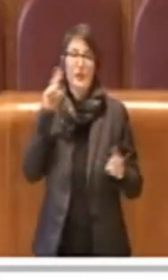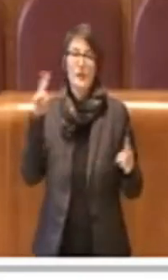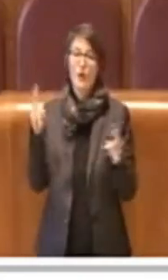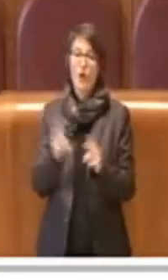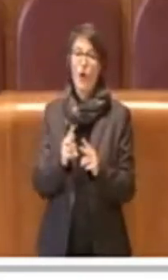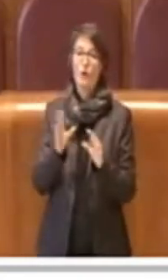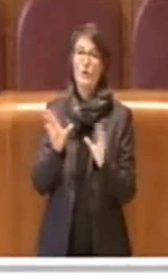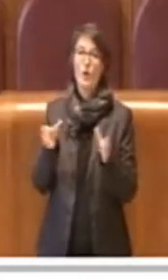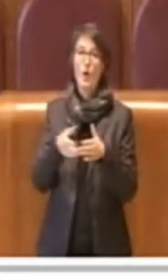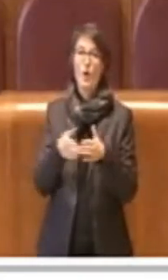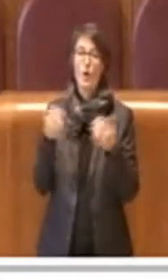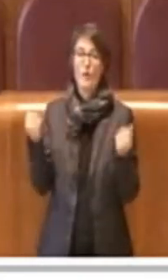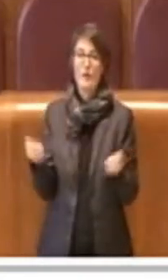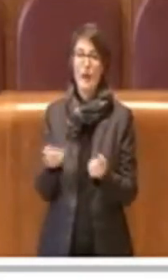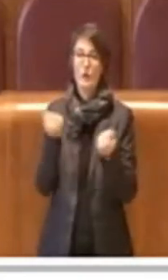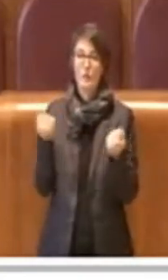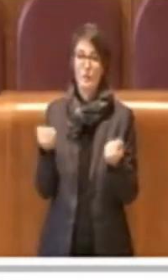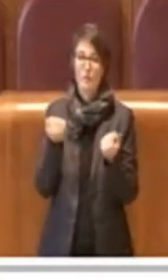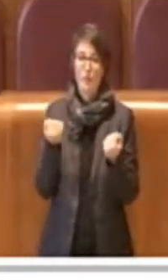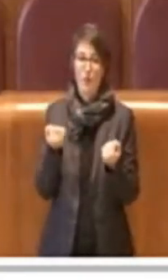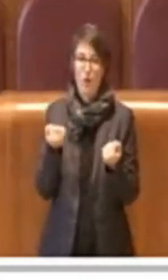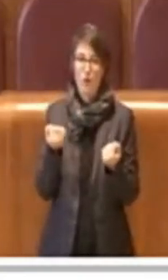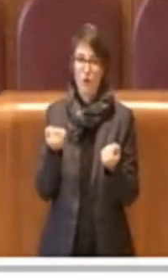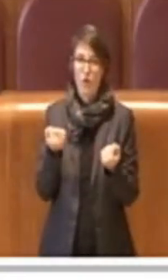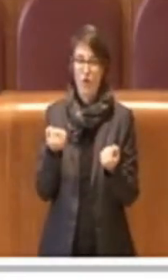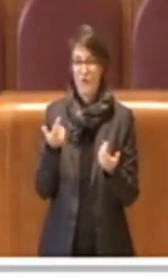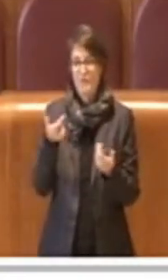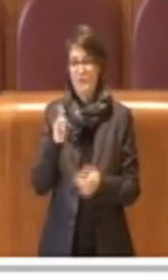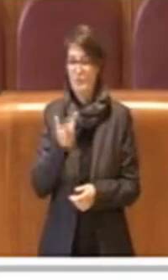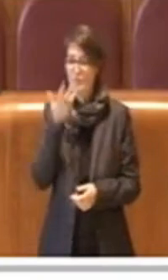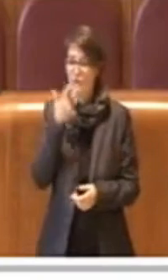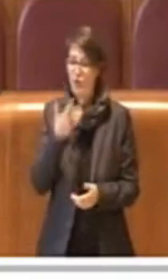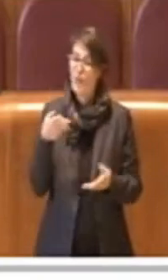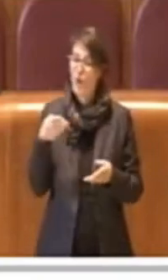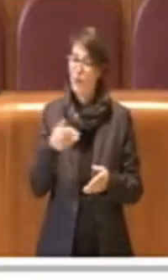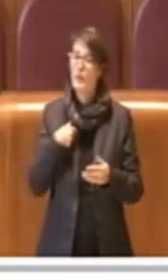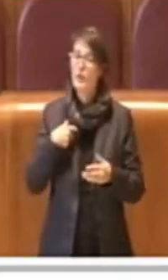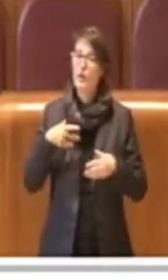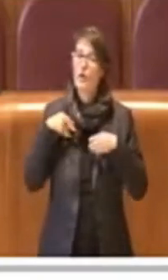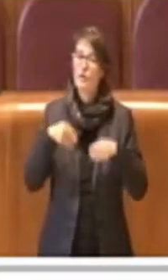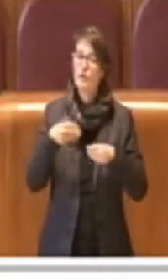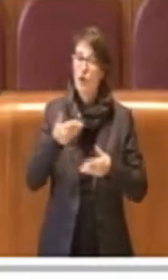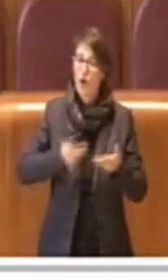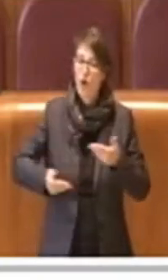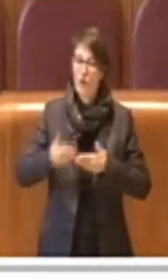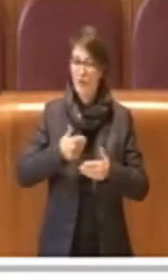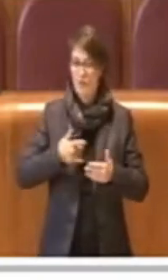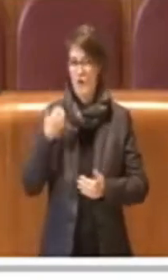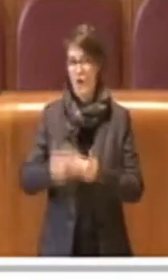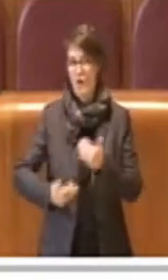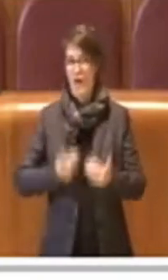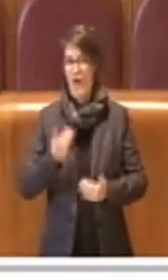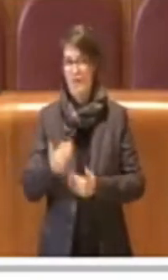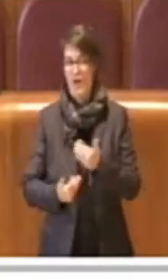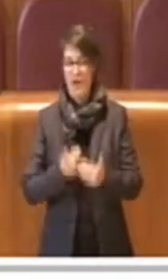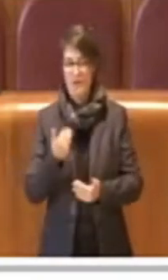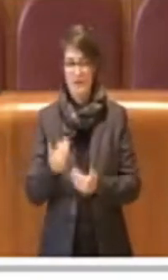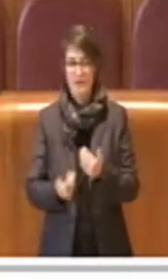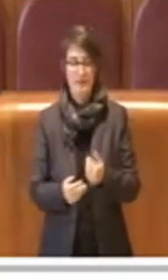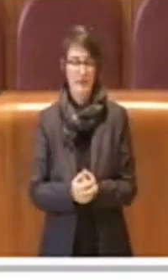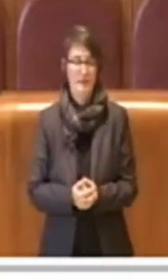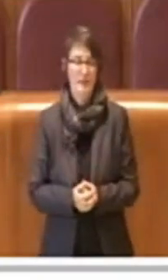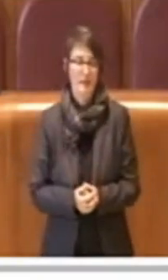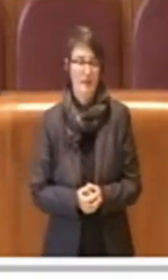per cercare di iniziare con loro un percorso ancora più condiviso, ancora più diciamo performante insomma per la città di Roma sul tema